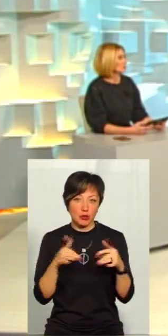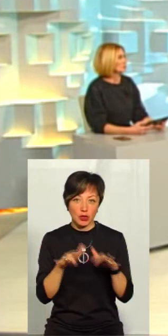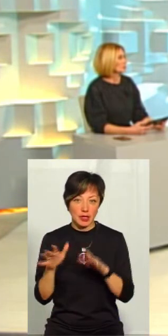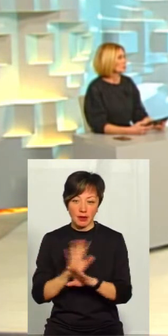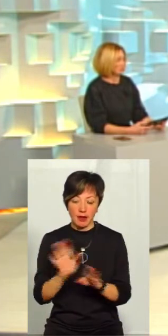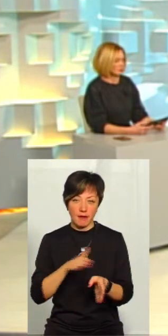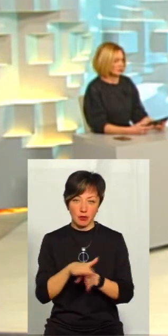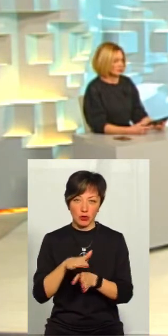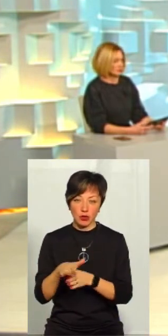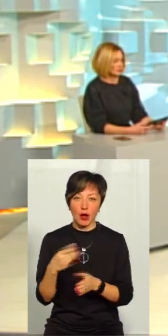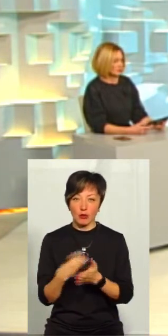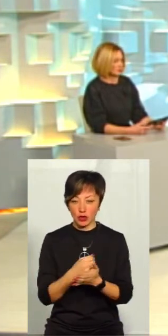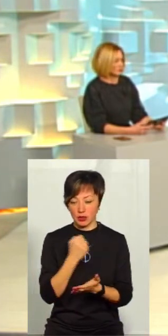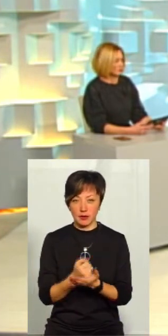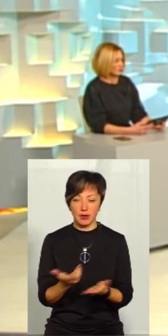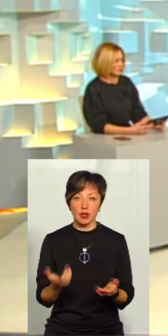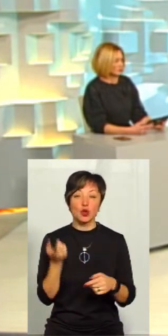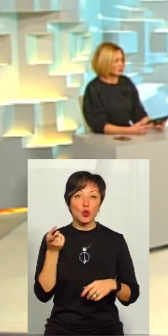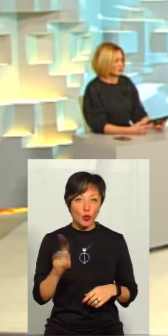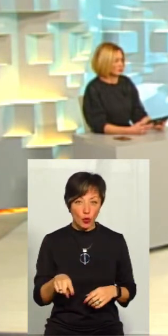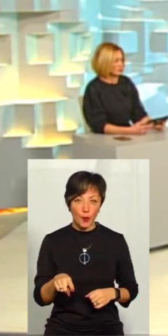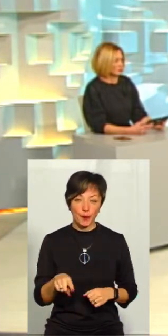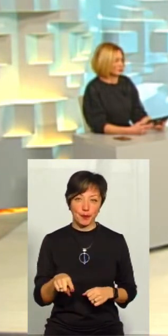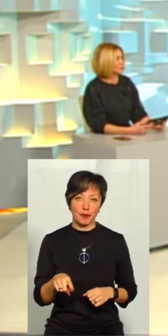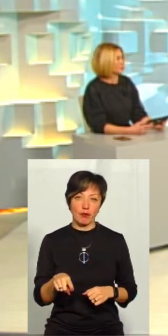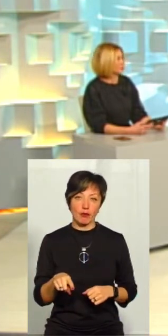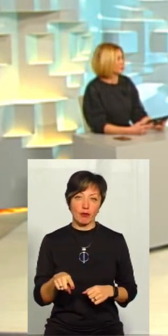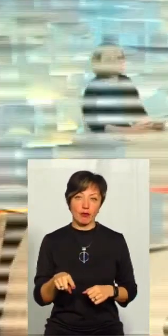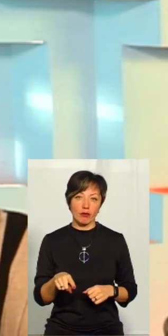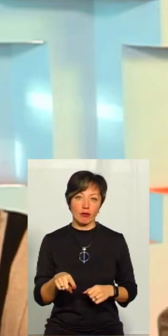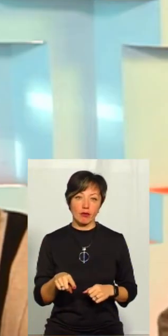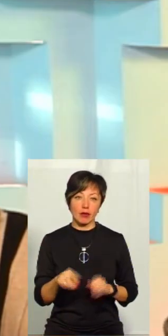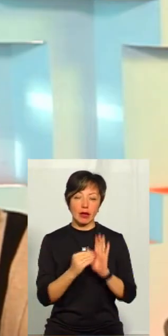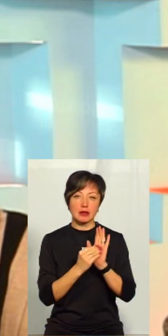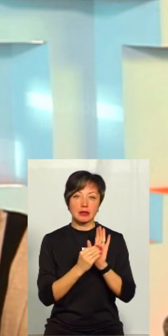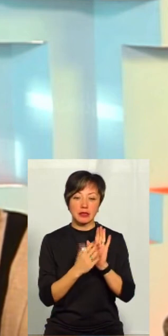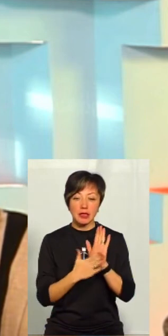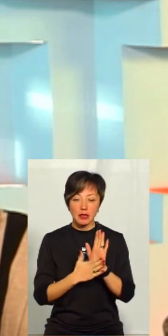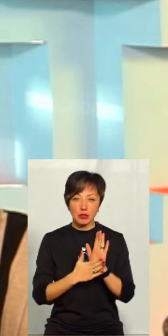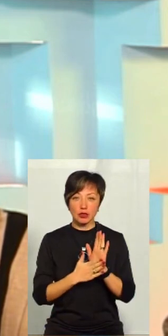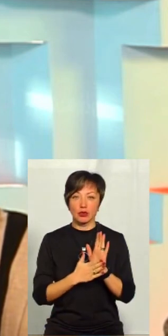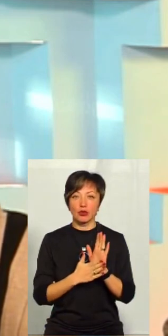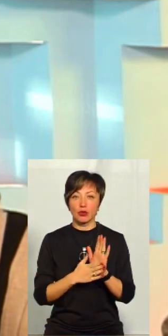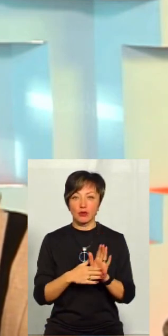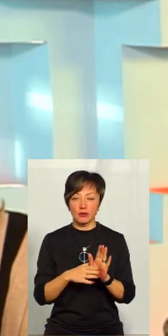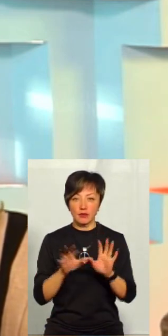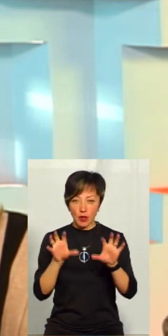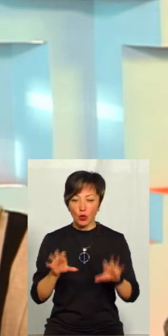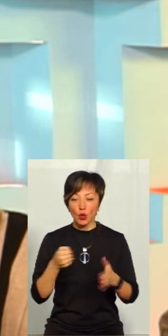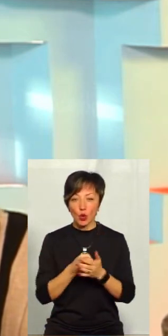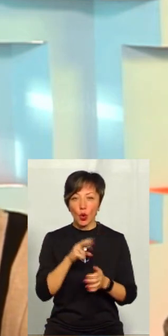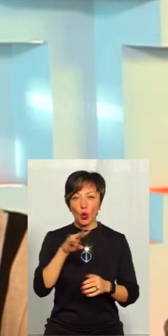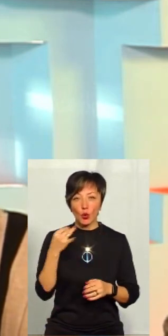процеси не відбудуться. А бюджет затверджений. Тому зазначено в прикінцевих положеннях, що до лютого